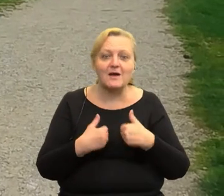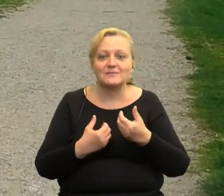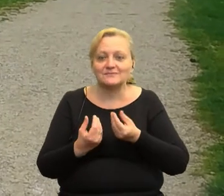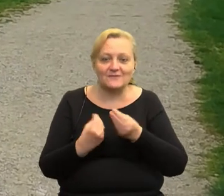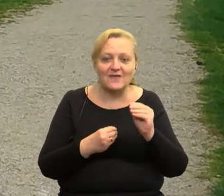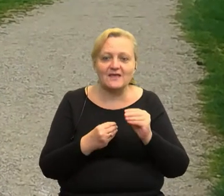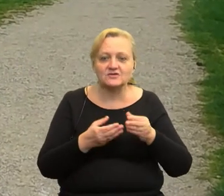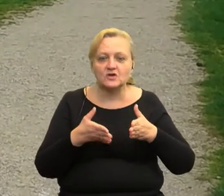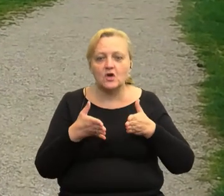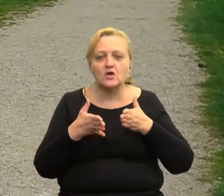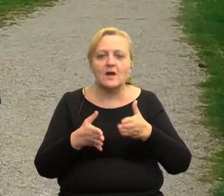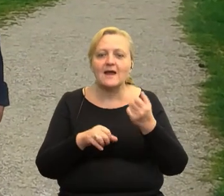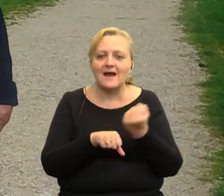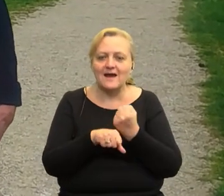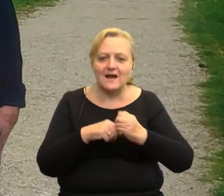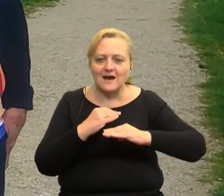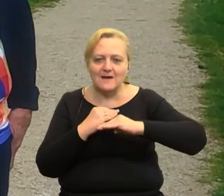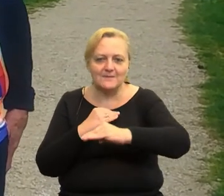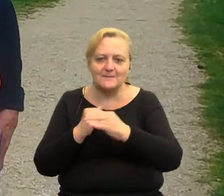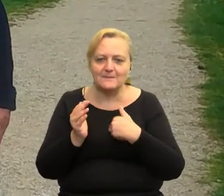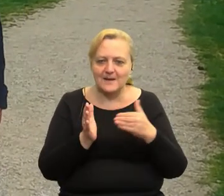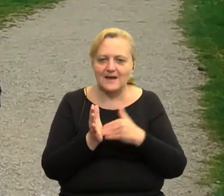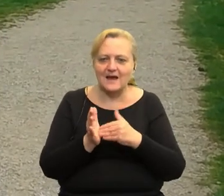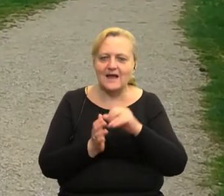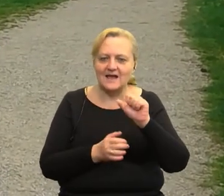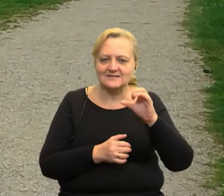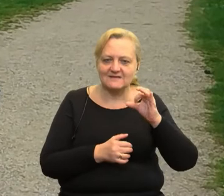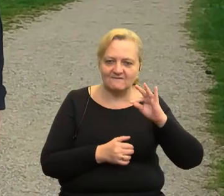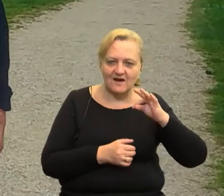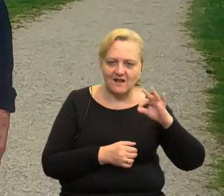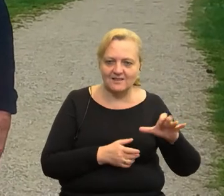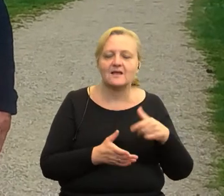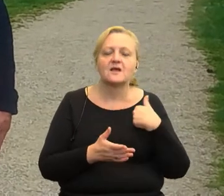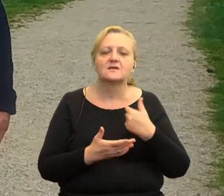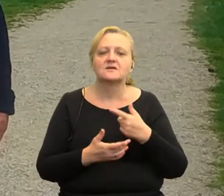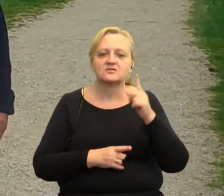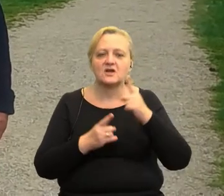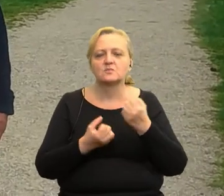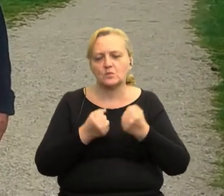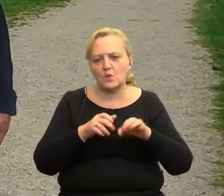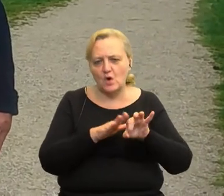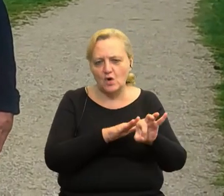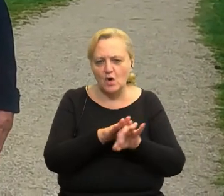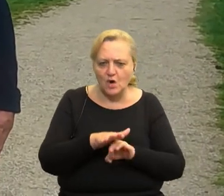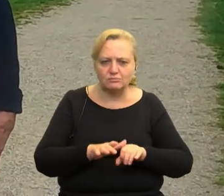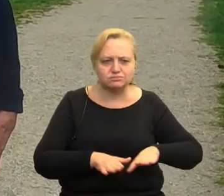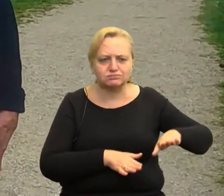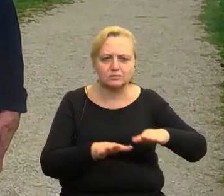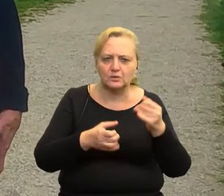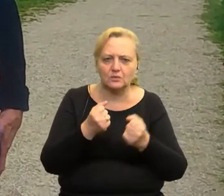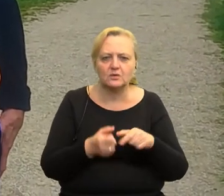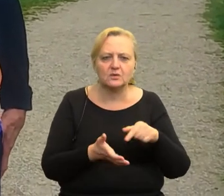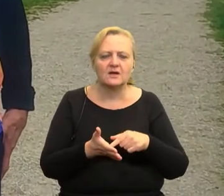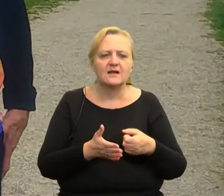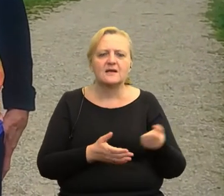ścieżek było asfaltowych, bo nieraz trudno jest na rolkach na przykład jeździć, bo